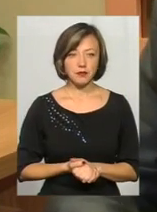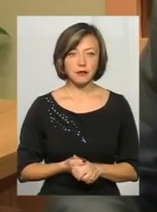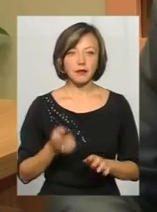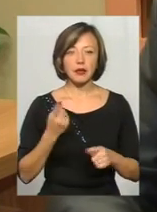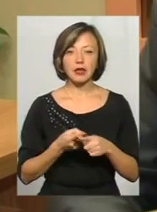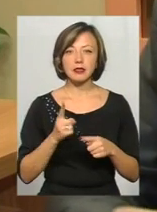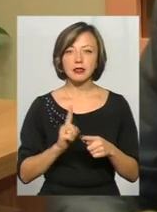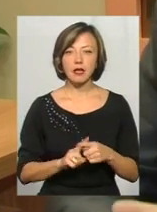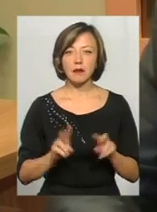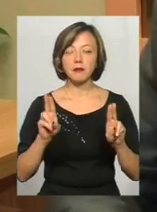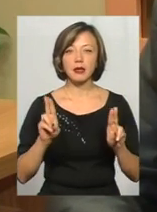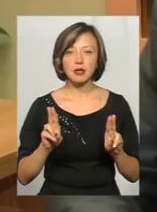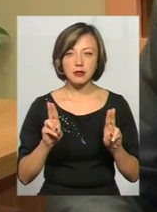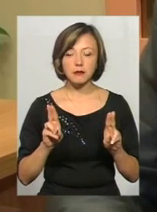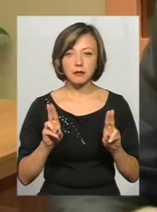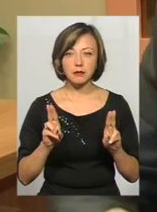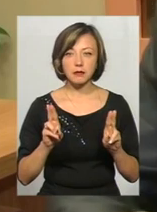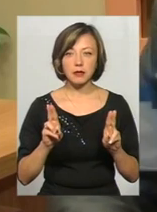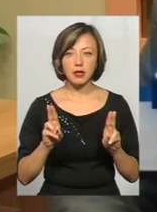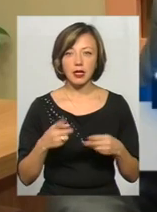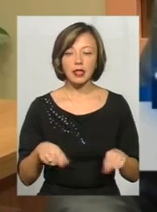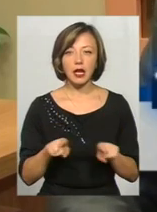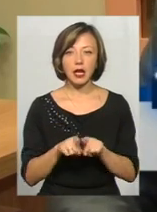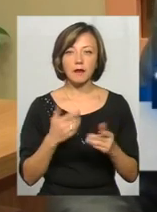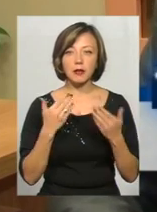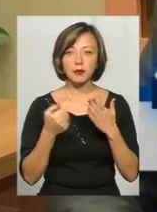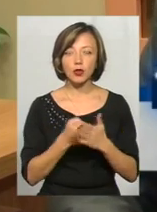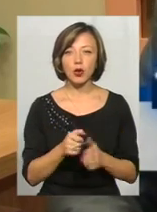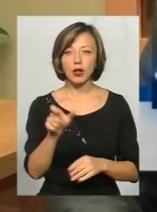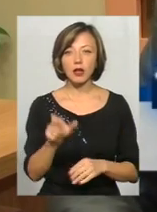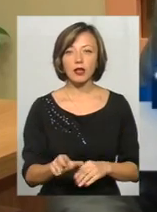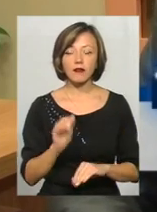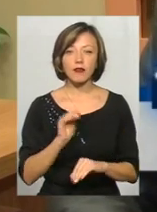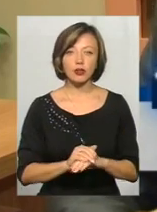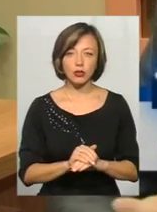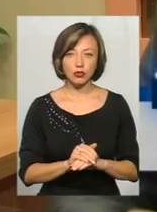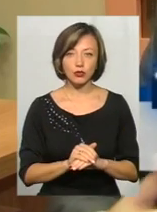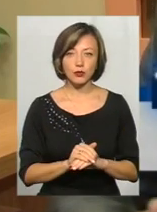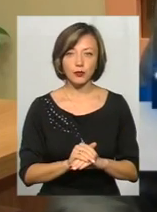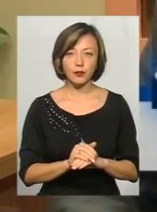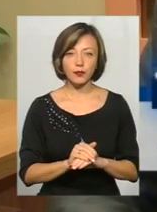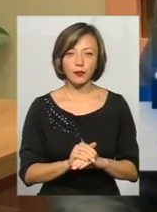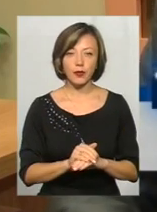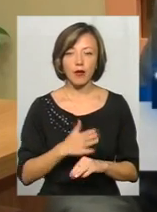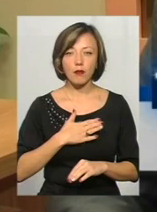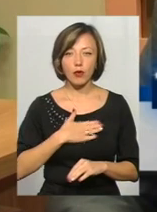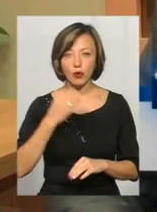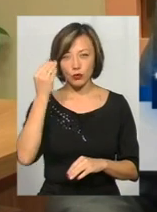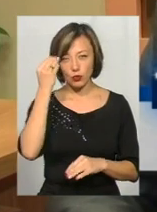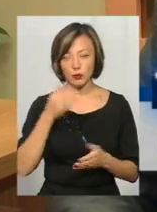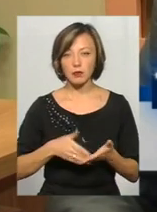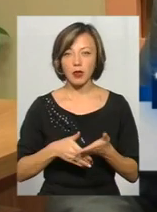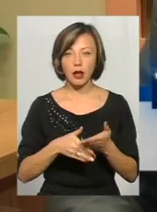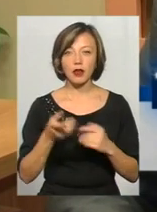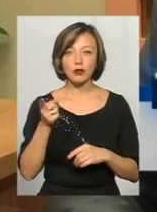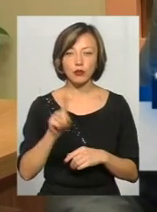Цей принцип, ну, такий підхід до клієнта, фактично, на мою думку, сприяє тому, що